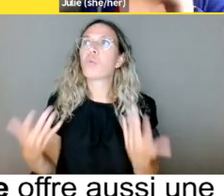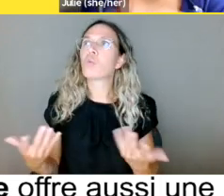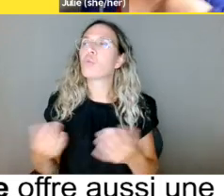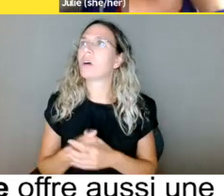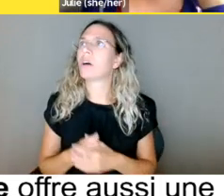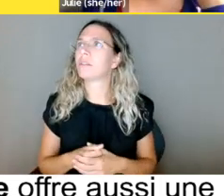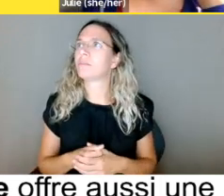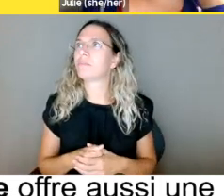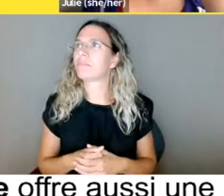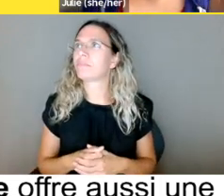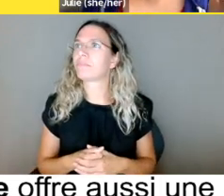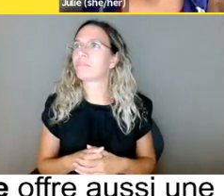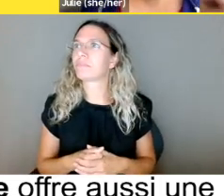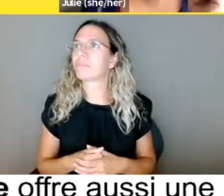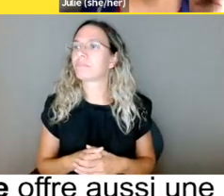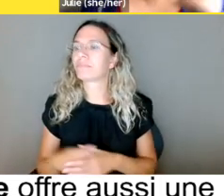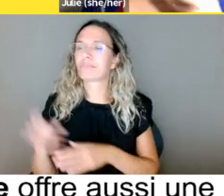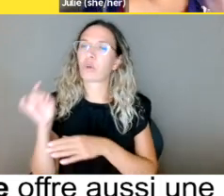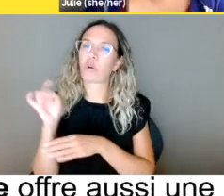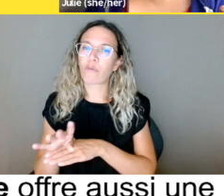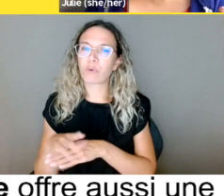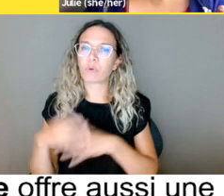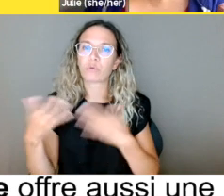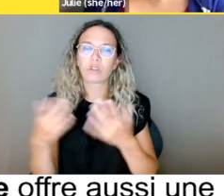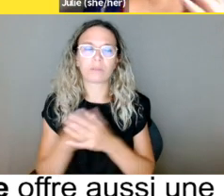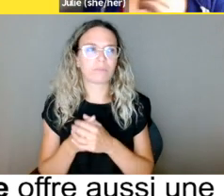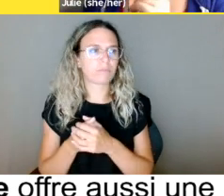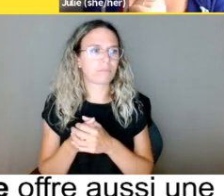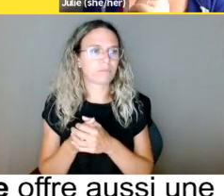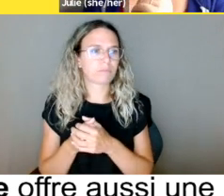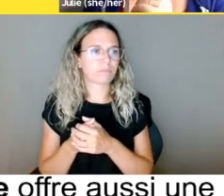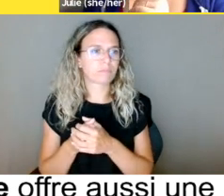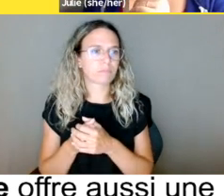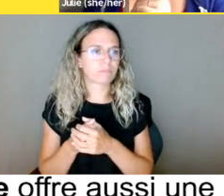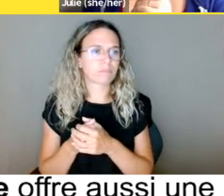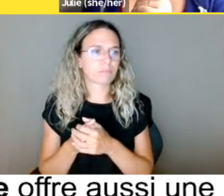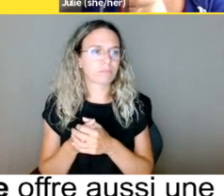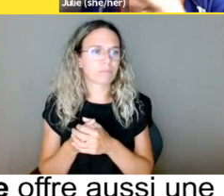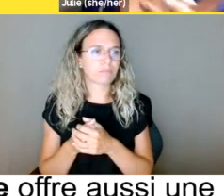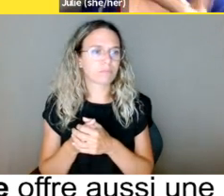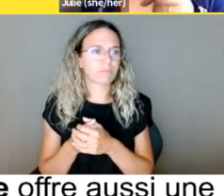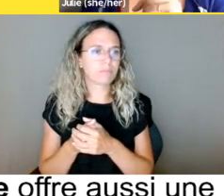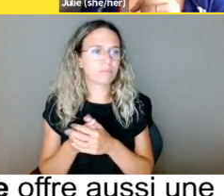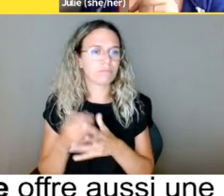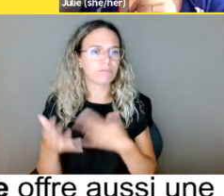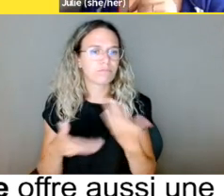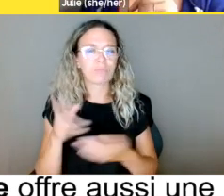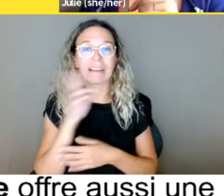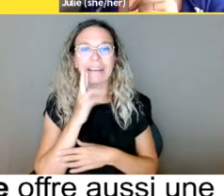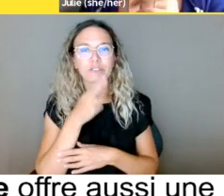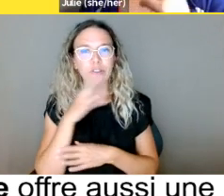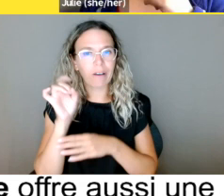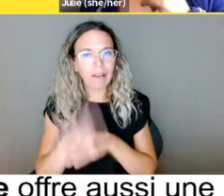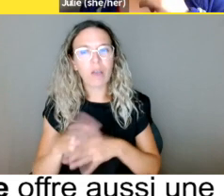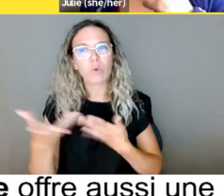à, mettons, un restaurant, ou on vous refuse d